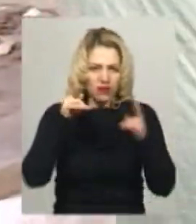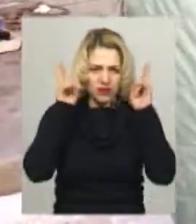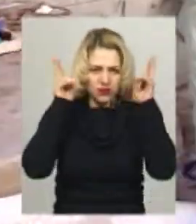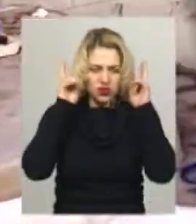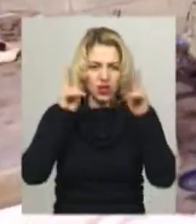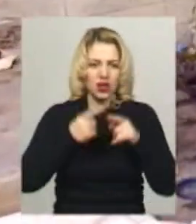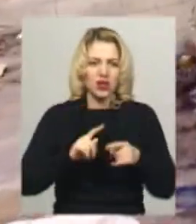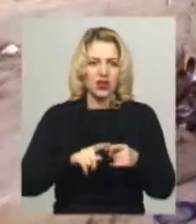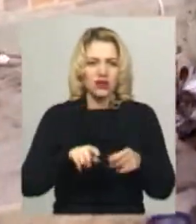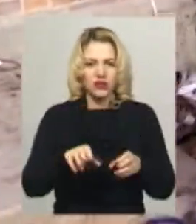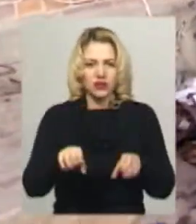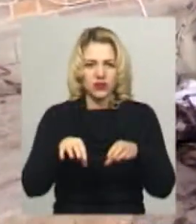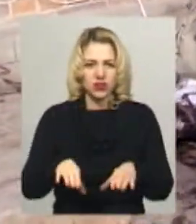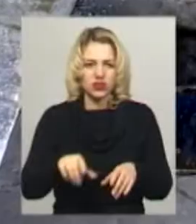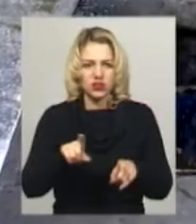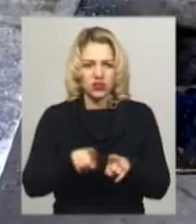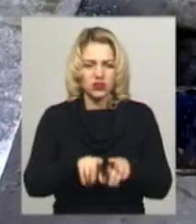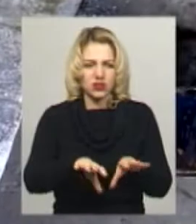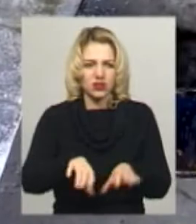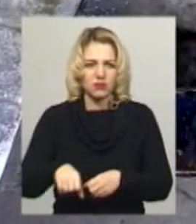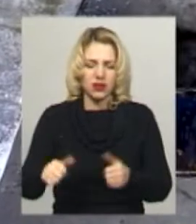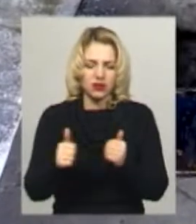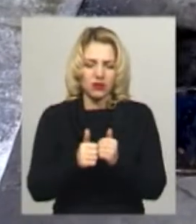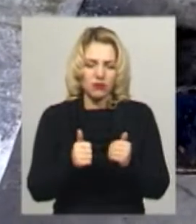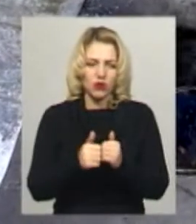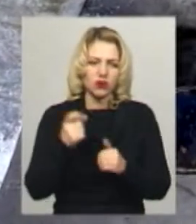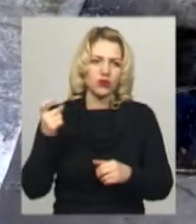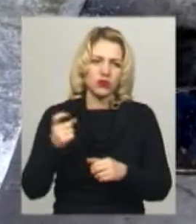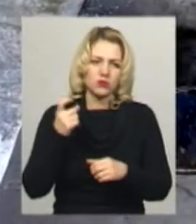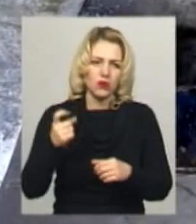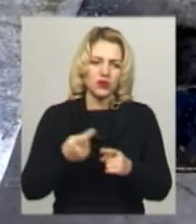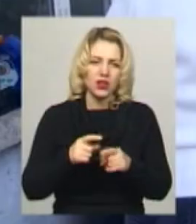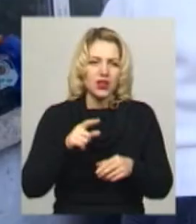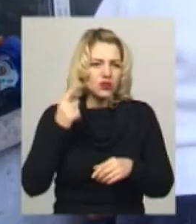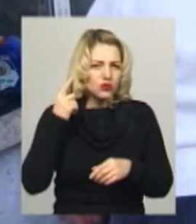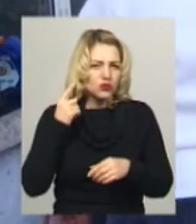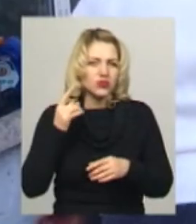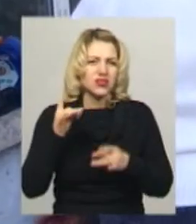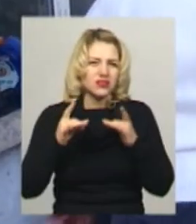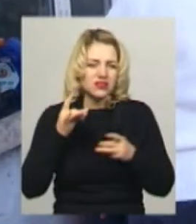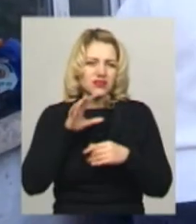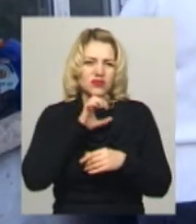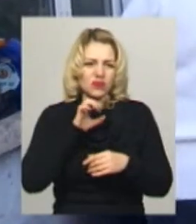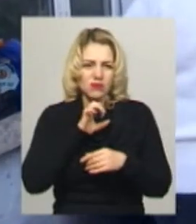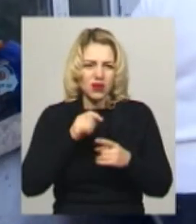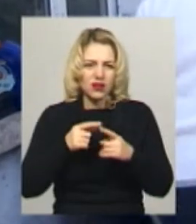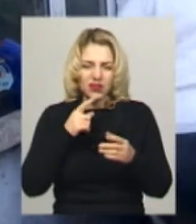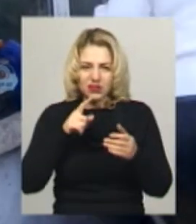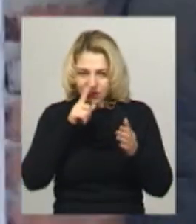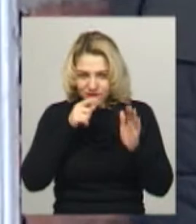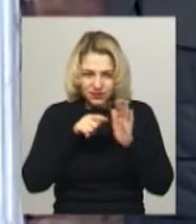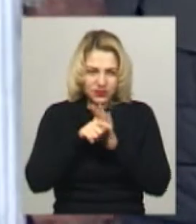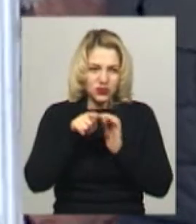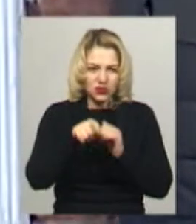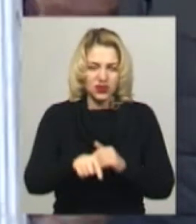Анастасія Березюк вирішує собаку забрати. Поряд у господарській будівлі Чути-Скавчанні. Анастасія Березюк та Лариса Діновська пробираються туди.